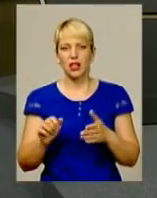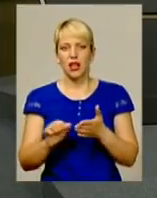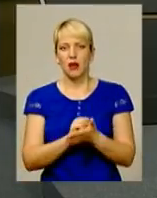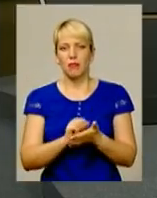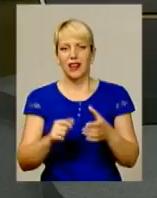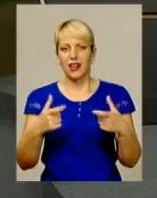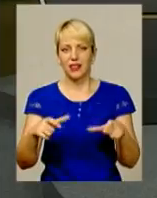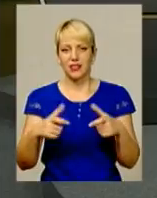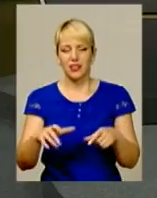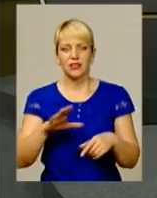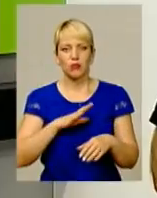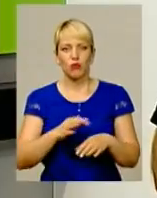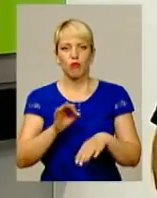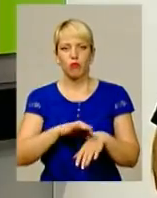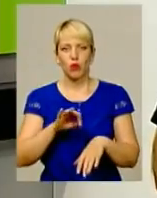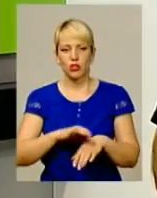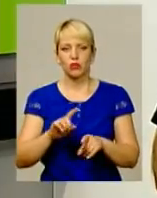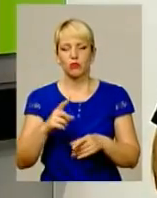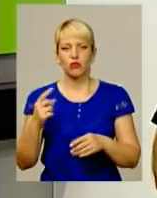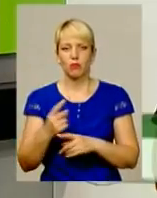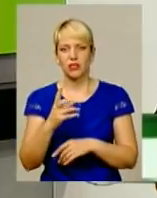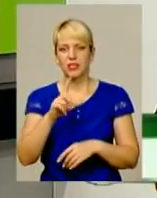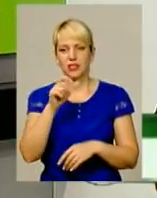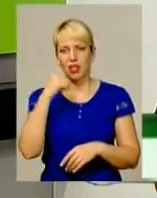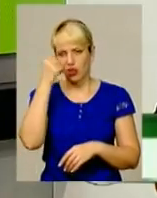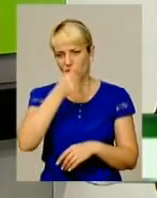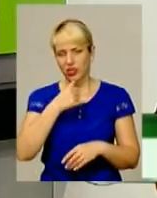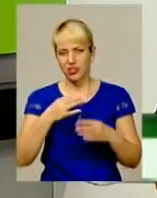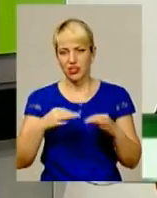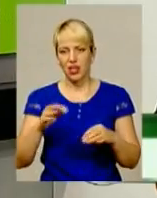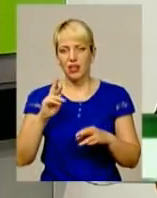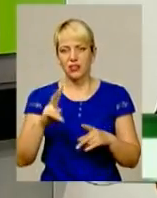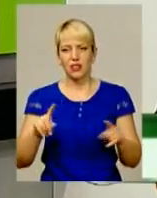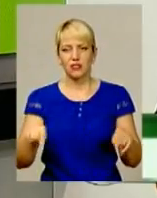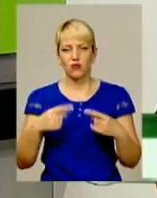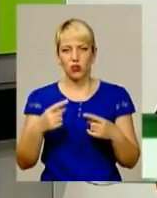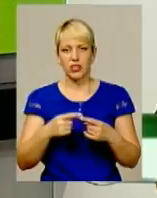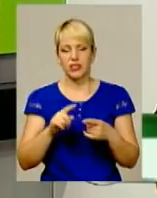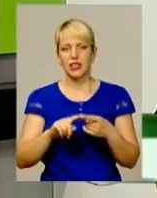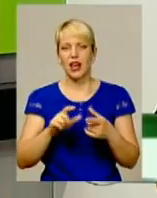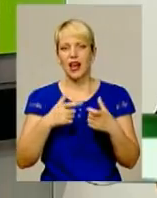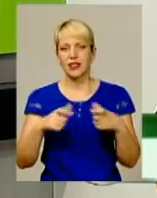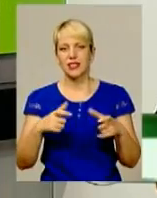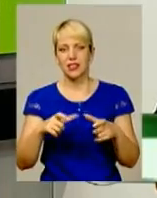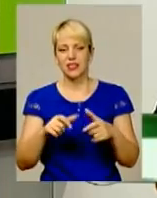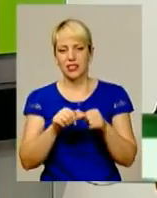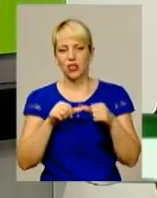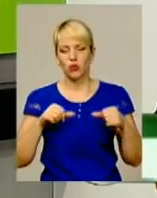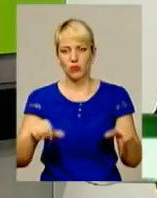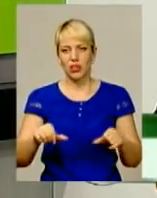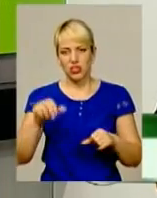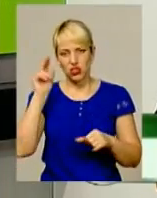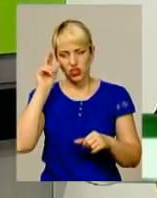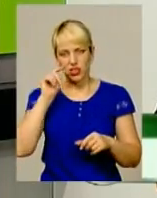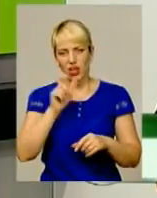боляче, тому що вперше за роки незалежності створювалися атестаційні комісії із числа людей,